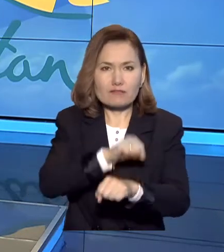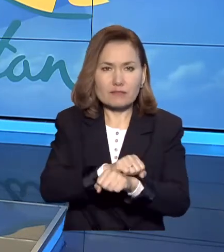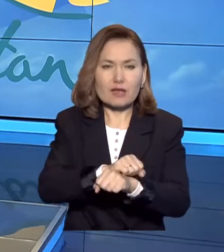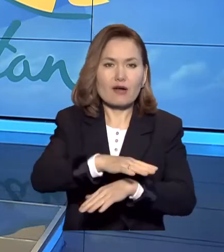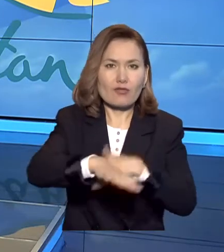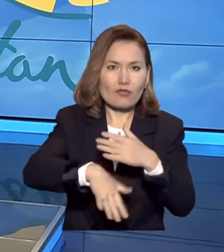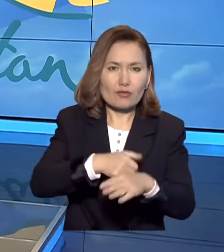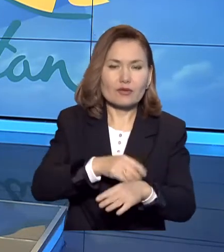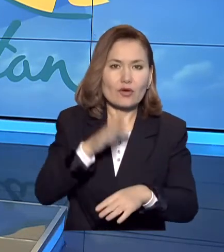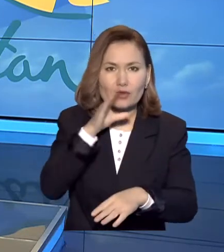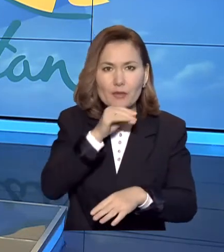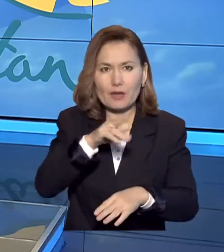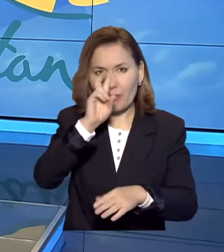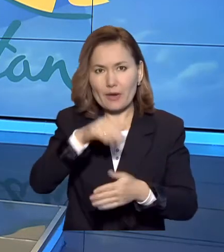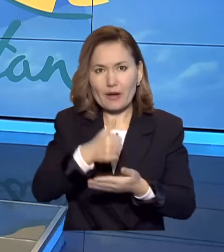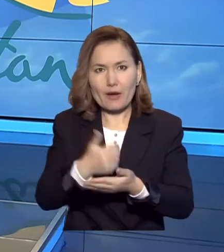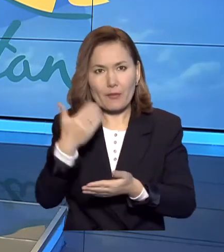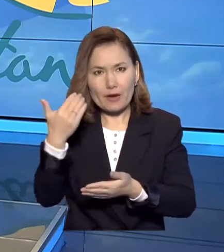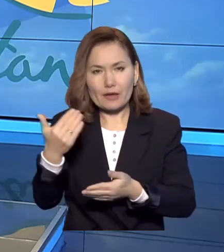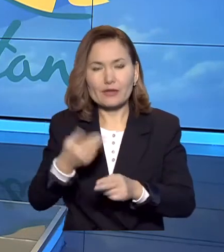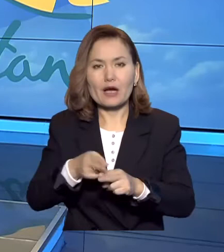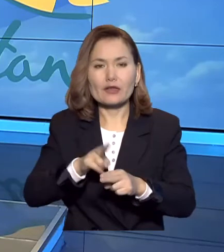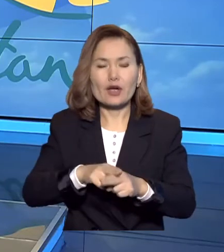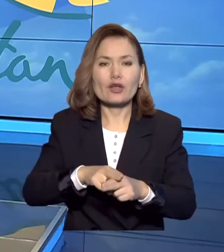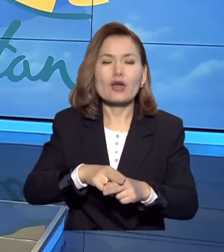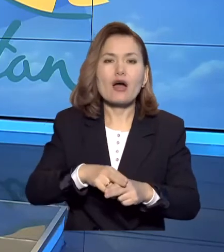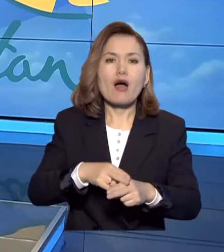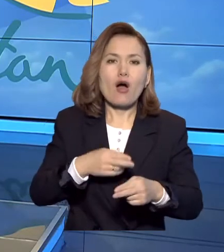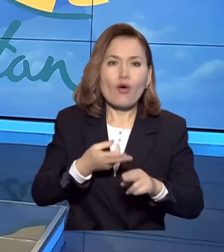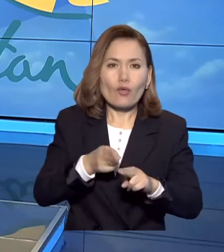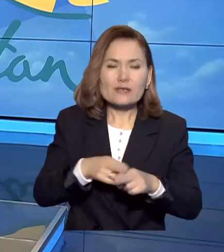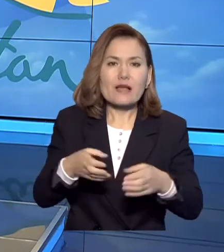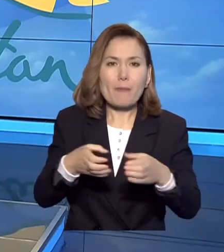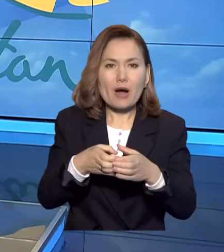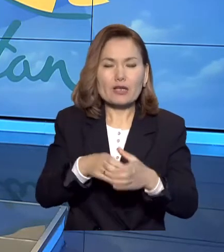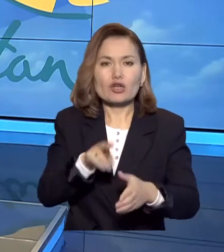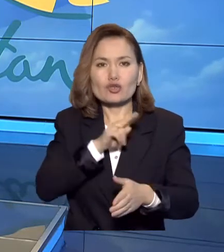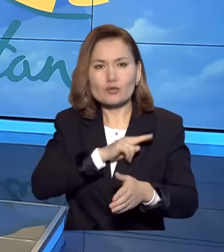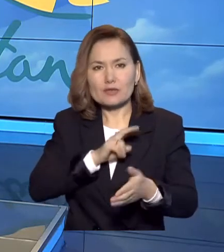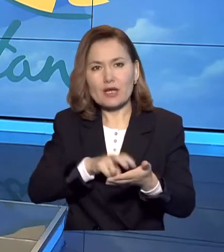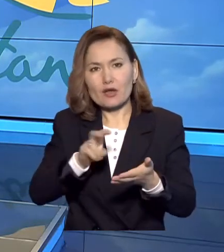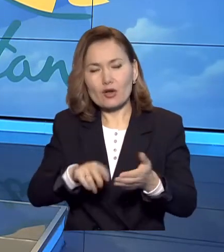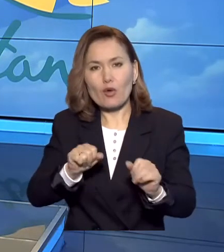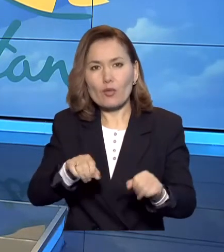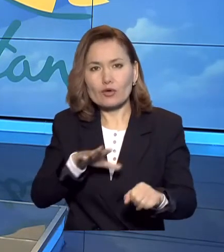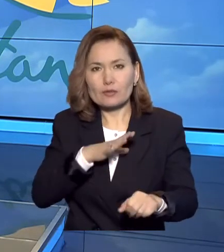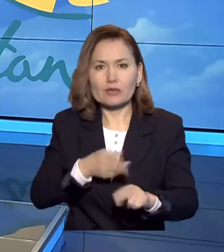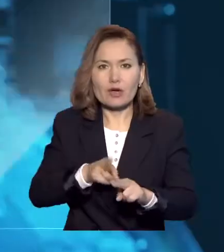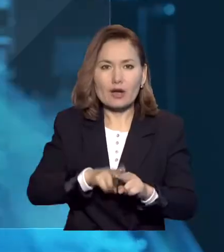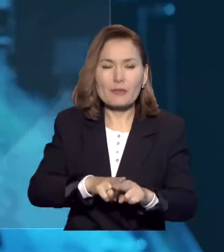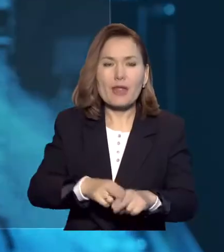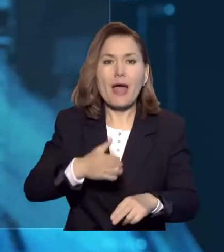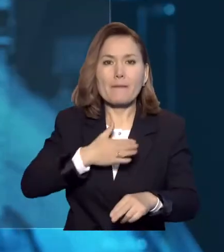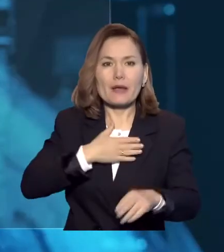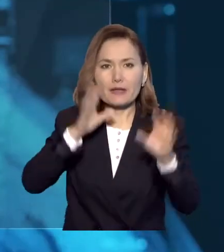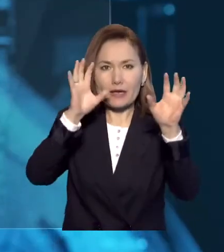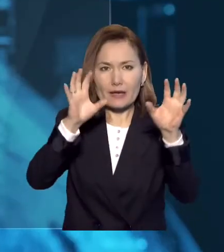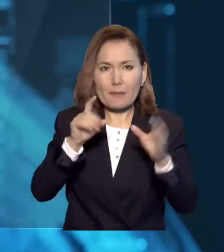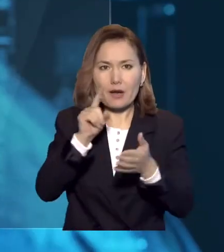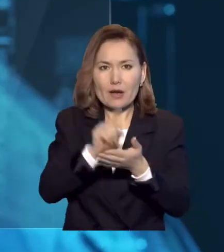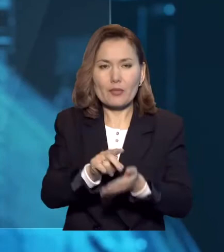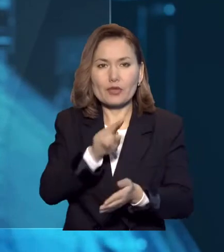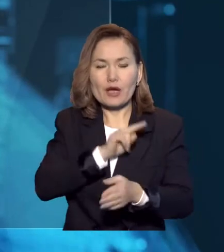түрдеді. Мемлекет башысы таяварада өзінің партиядан кетуі мүмкін өкенінде айтып қалды. Ол өз сөзінде, менің конституциялық